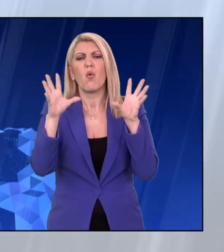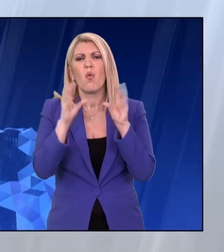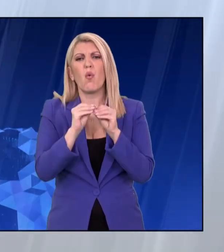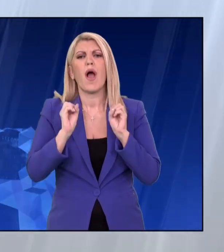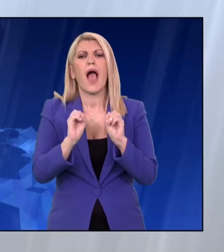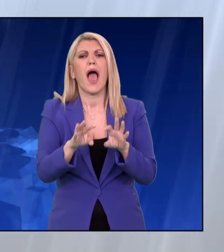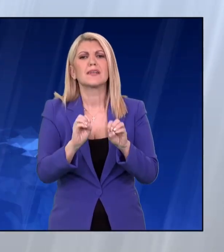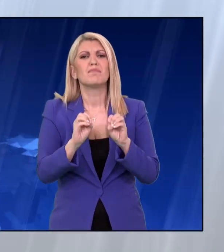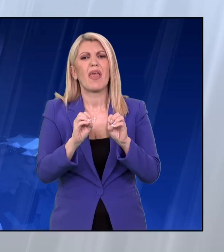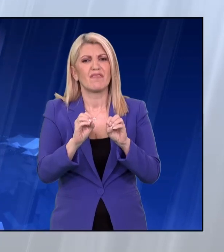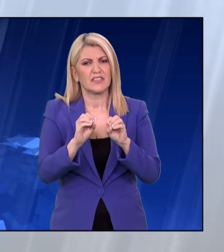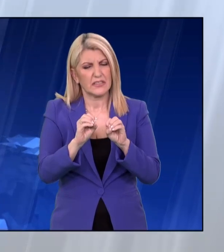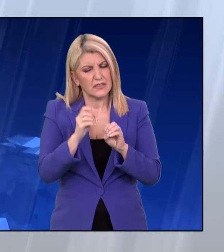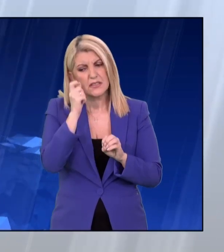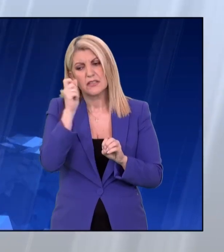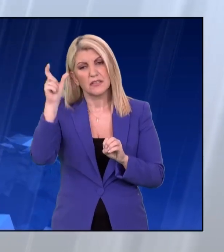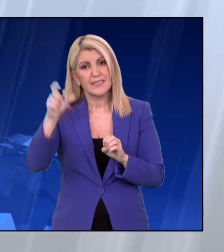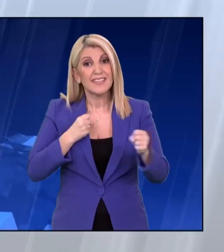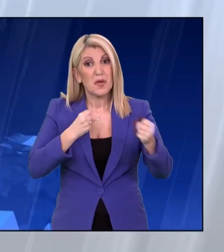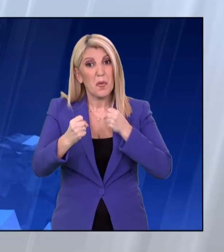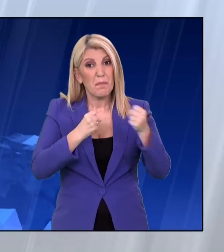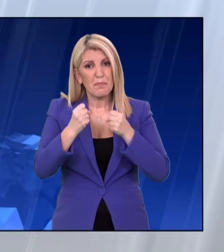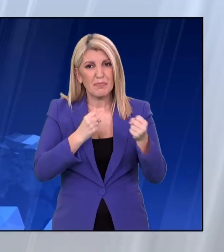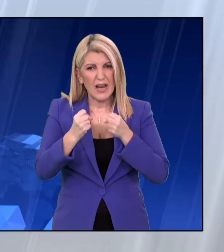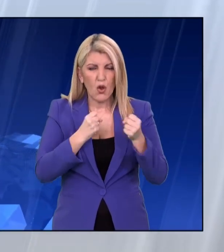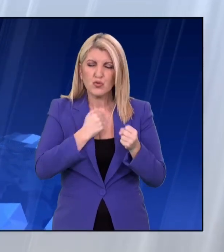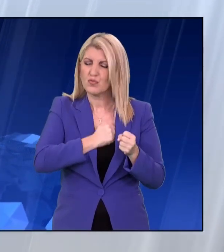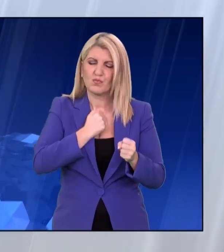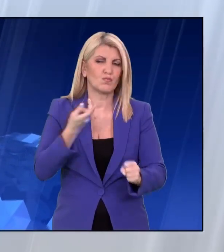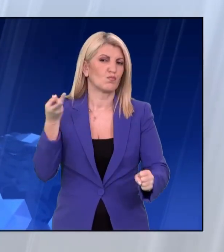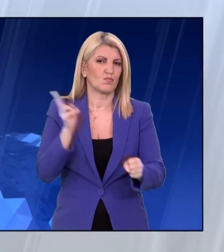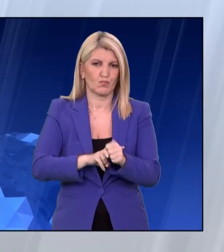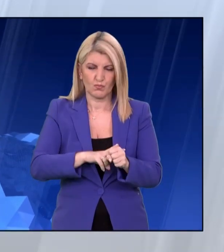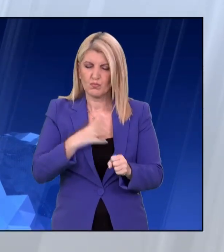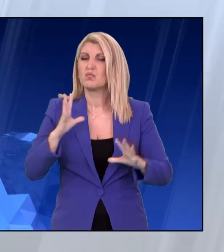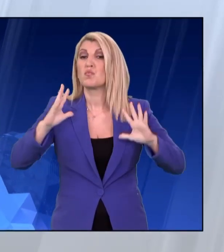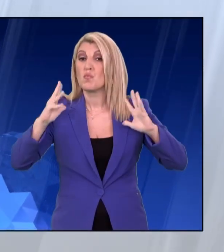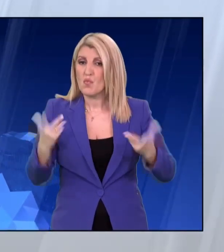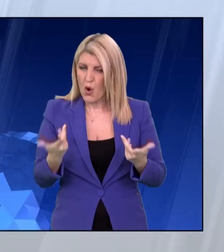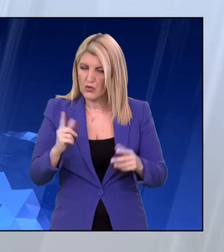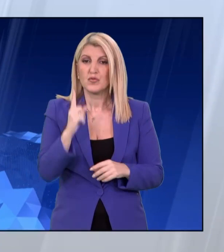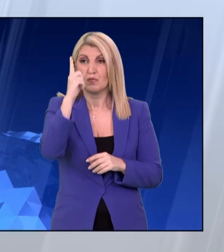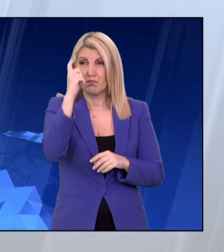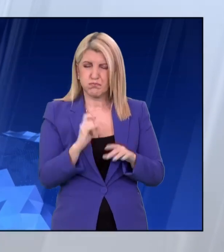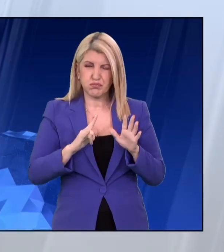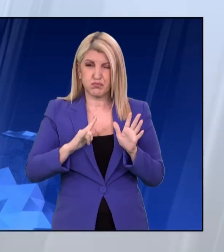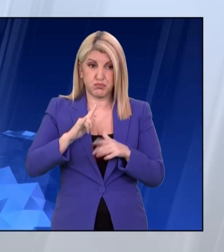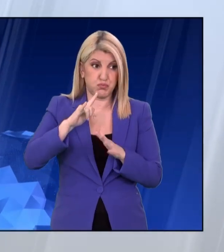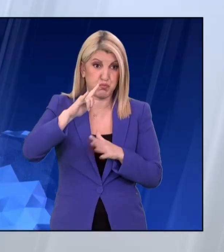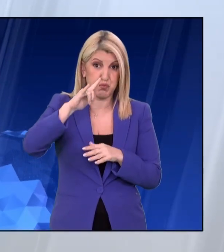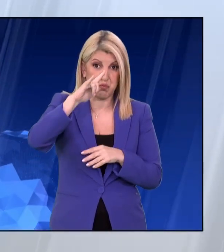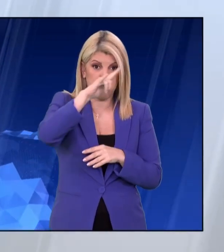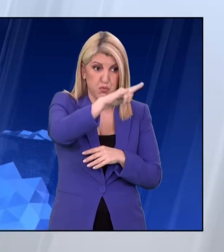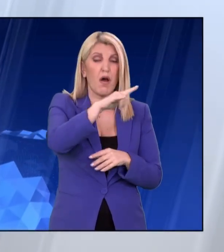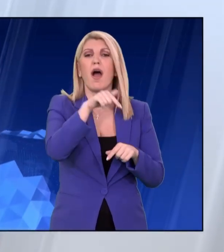Σύμφωνα με πληροφορίες πρόκειται για διθέσιο εκπαιδευτικό αεροπλάνο, το οποίο έπεσε κοντά στο πολεμικό αεροδρόμιο κατά την